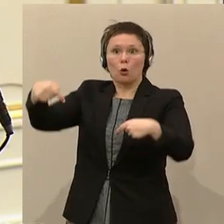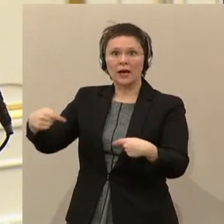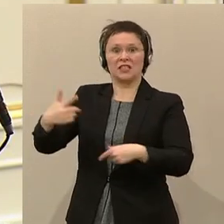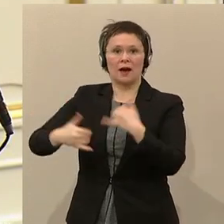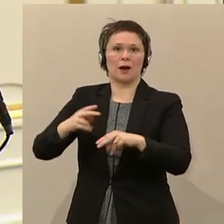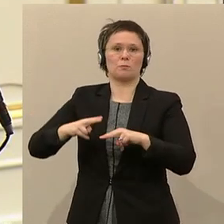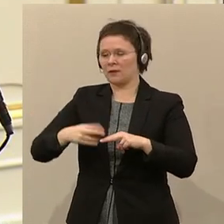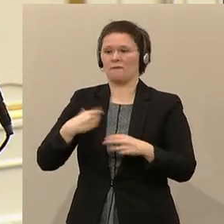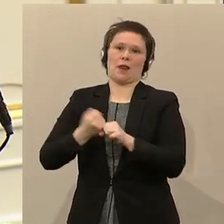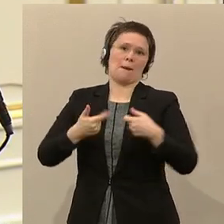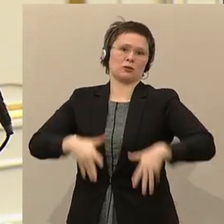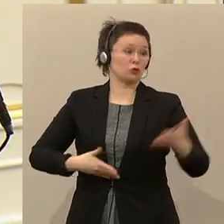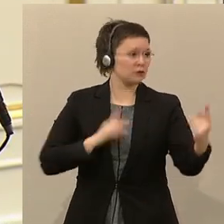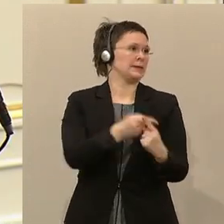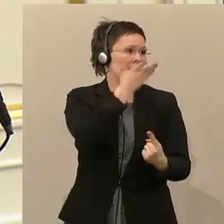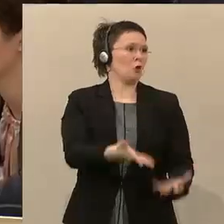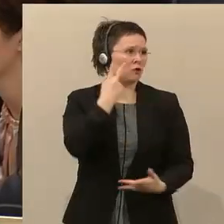werden. Das ist Ihr Ziel, ja.